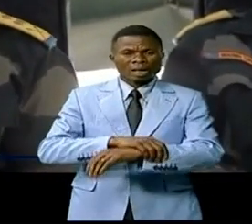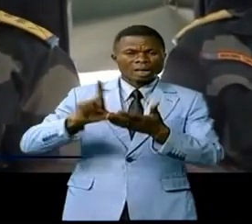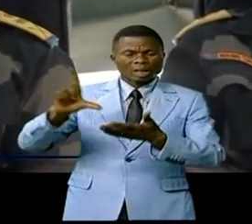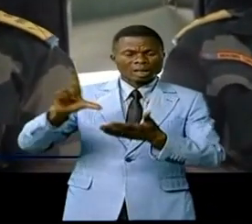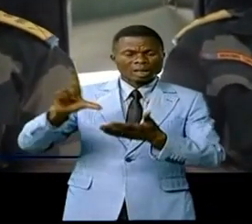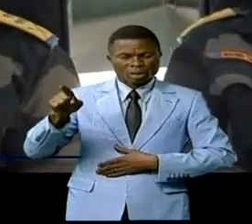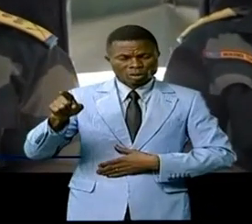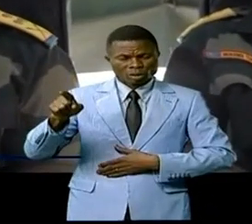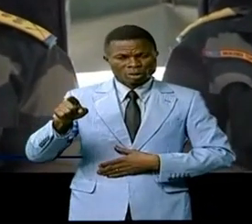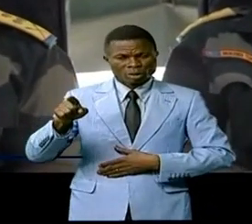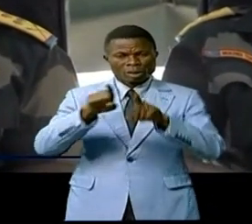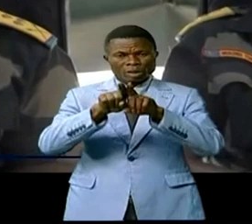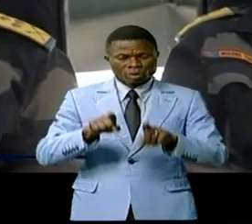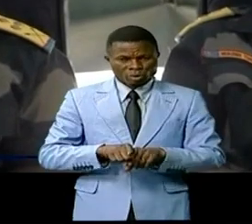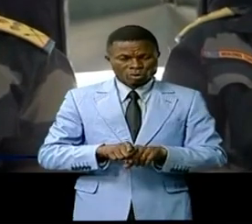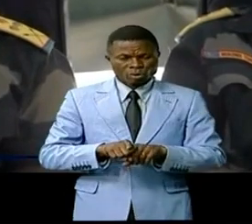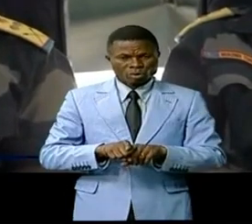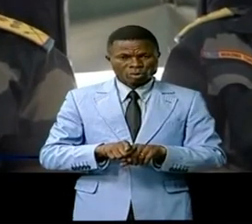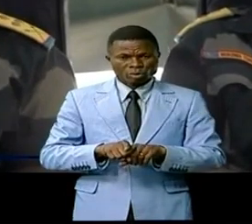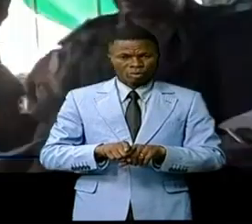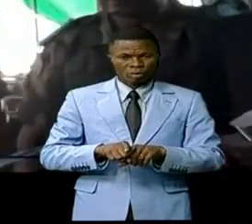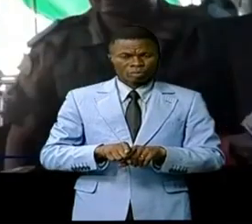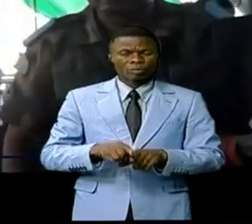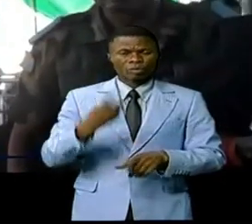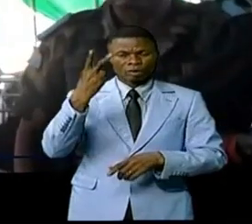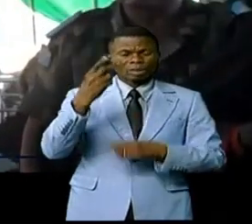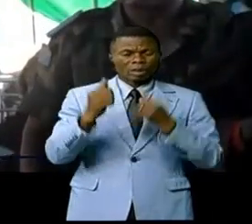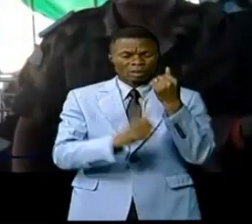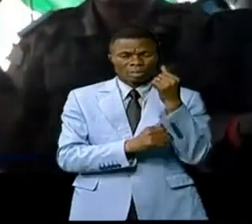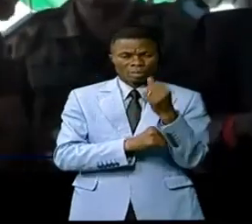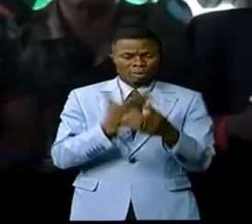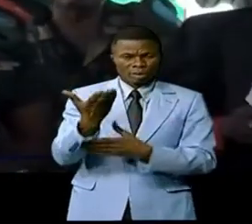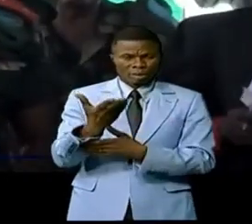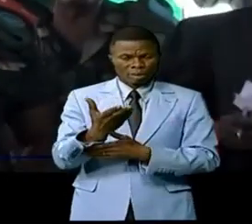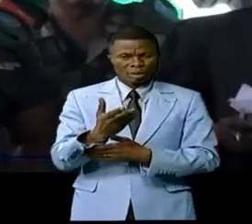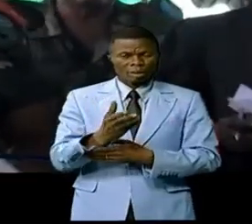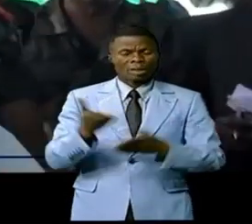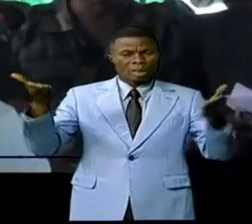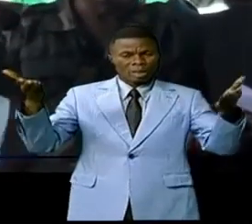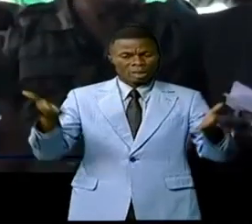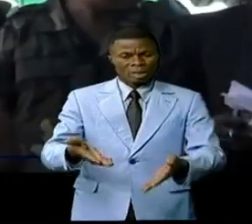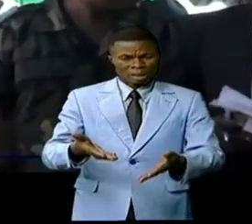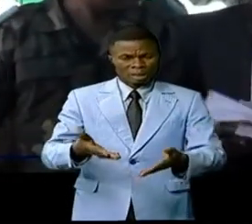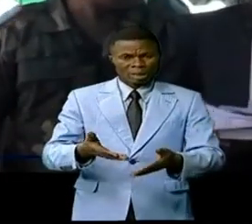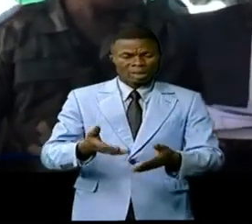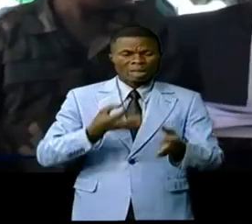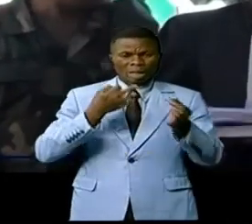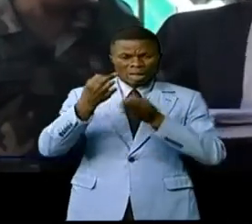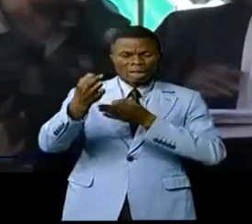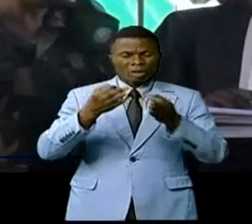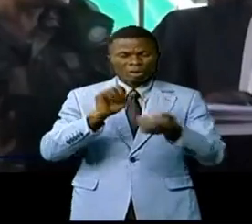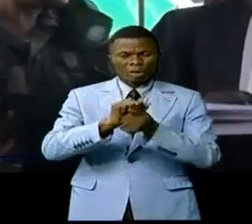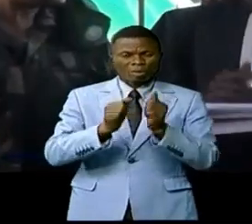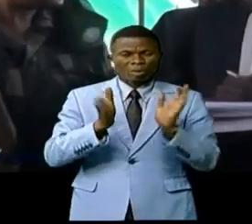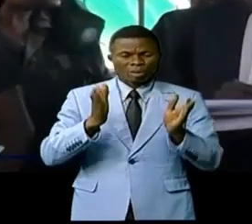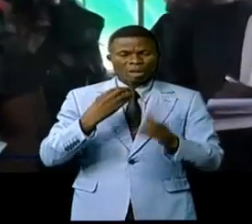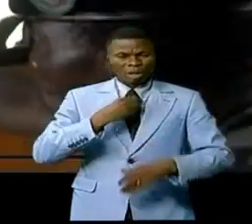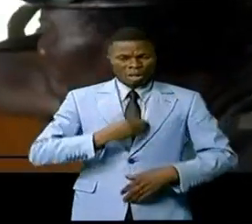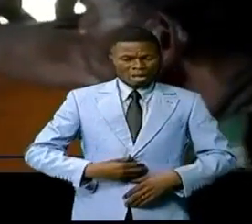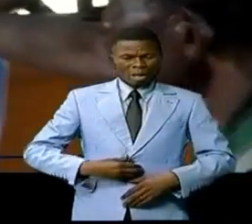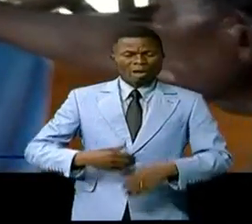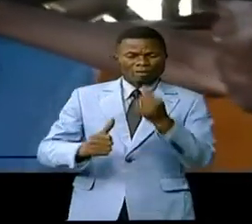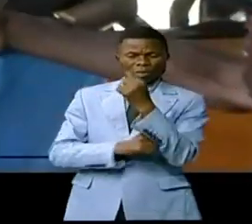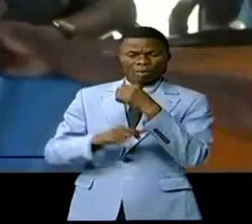Kenga et Migrabo. Ce refus de répondre à la cour a été interprété de défi par les avocats de la